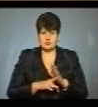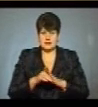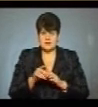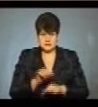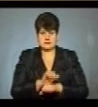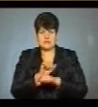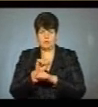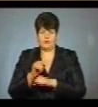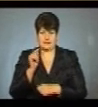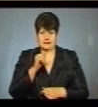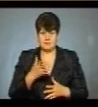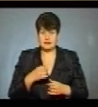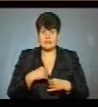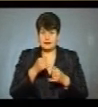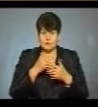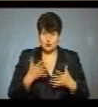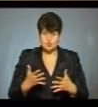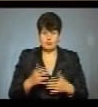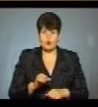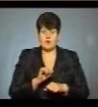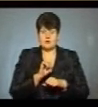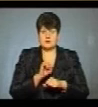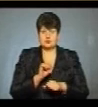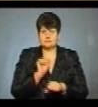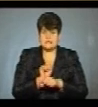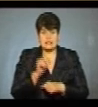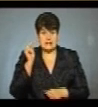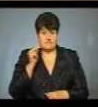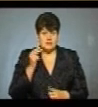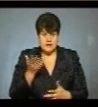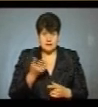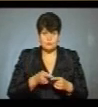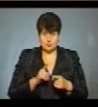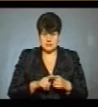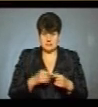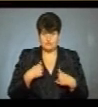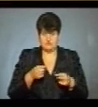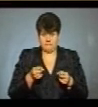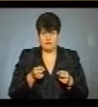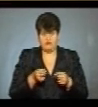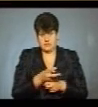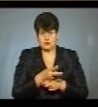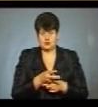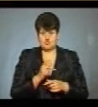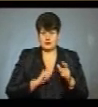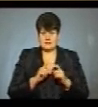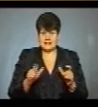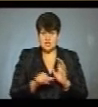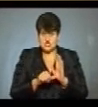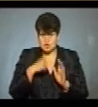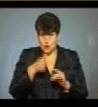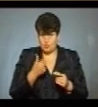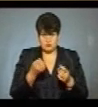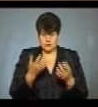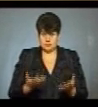страйкувати там. Ми не можемо бастувати навчання, бо це нам грозить, вибачте, вилучити з університету. Це буде 6 років навчання просто